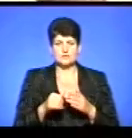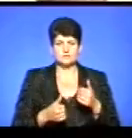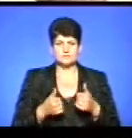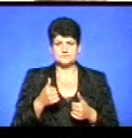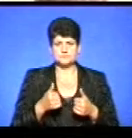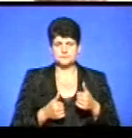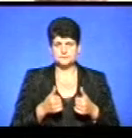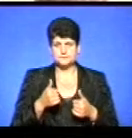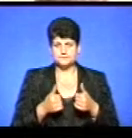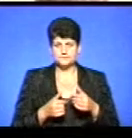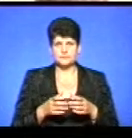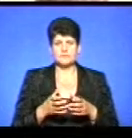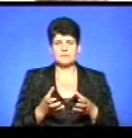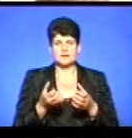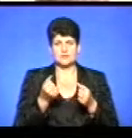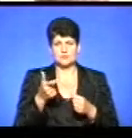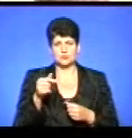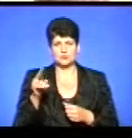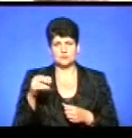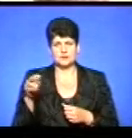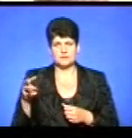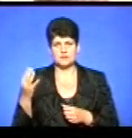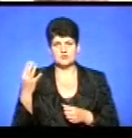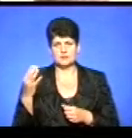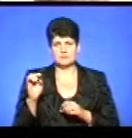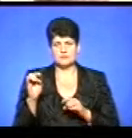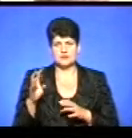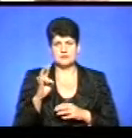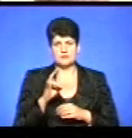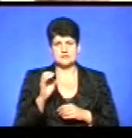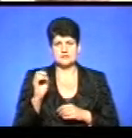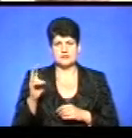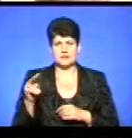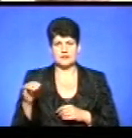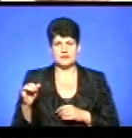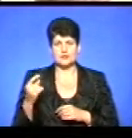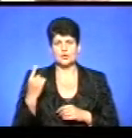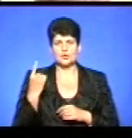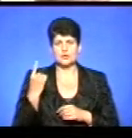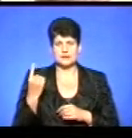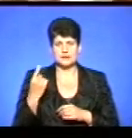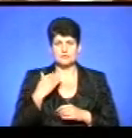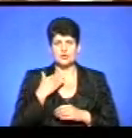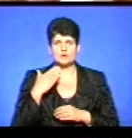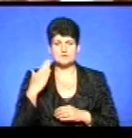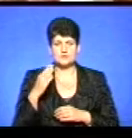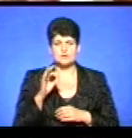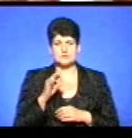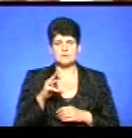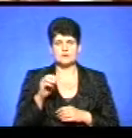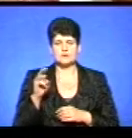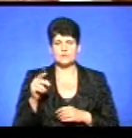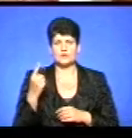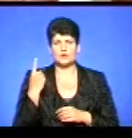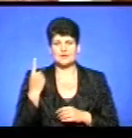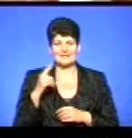комісії підтримали Марію Гудиму. Четверо віддали голоси за Наталію Секелик. Один проголосував за Оксану Матковську та